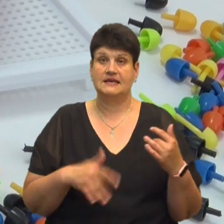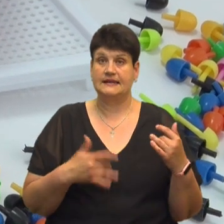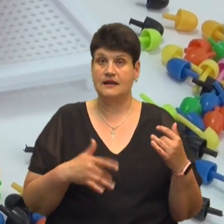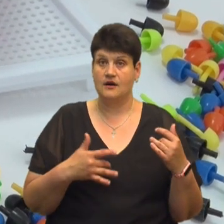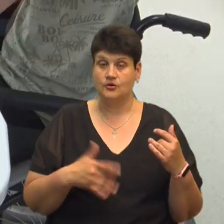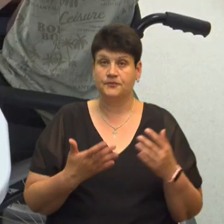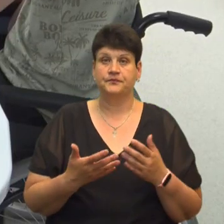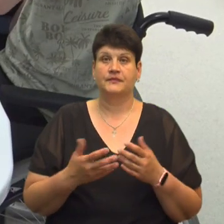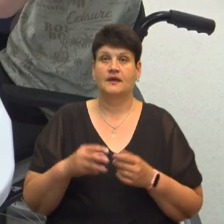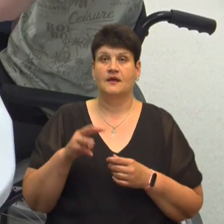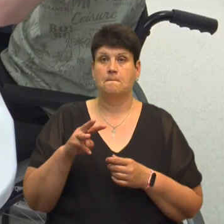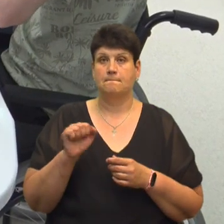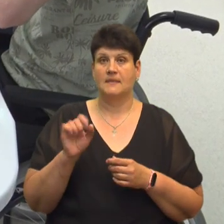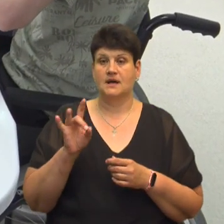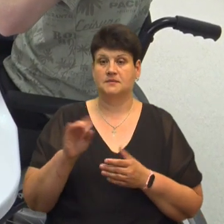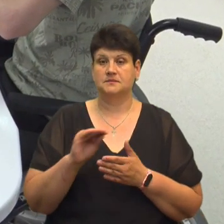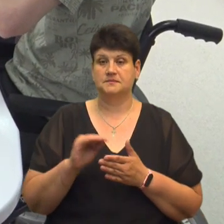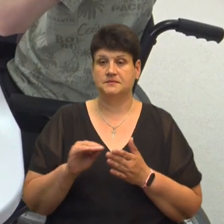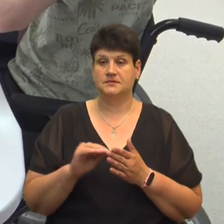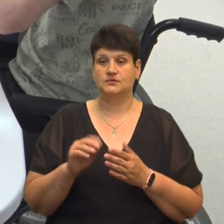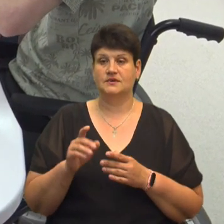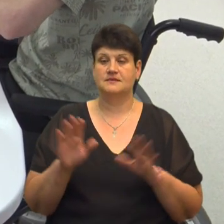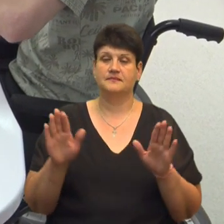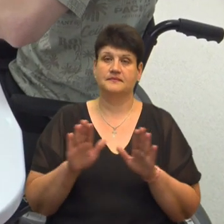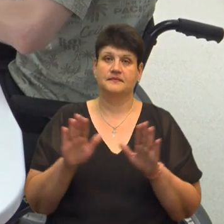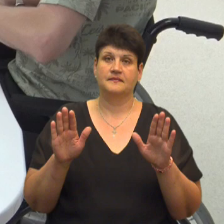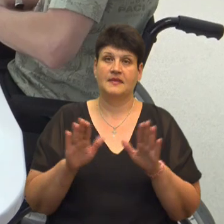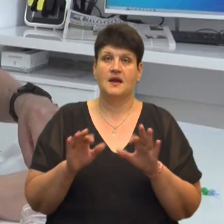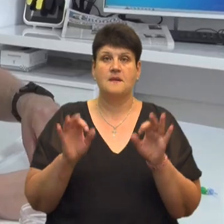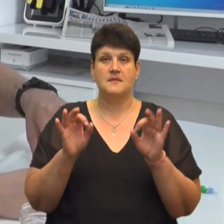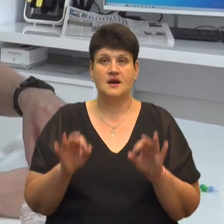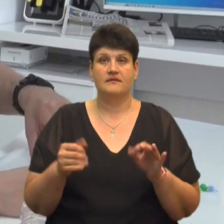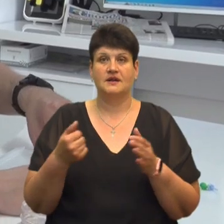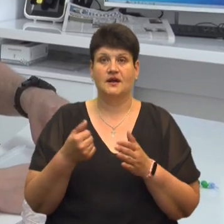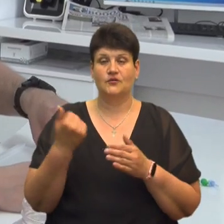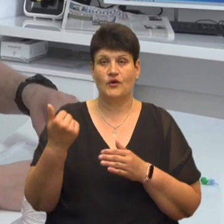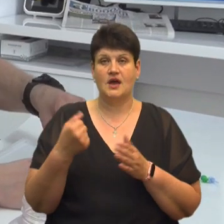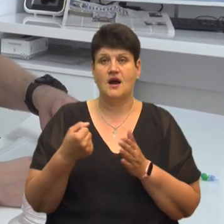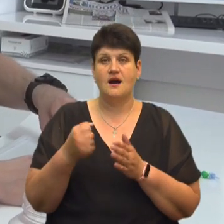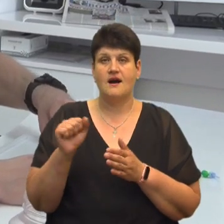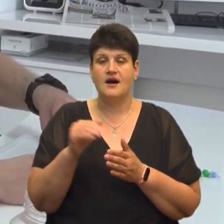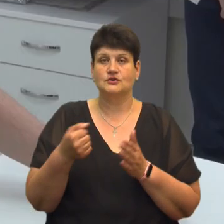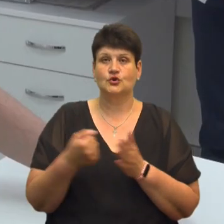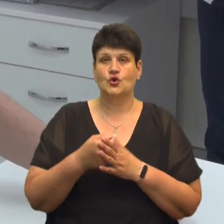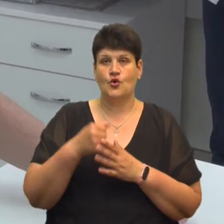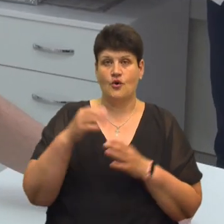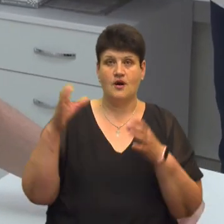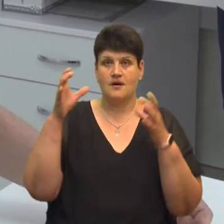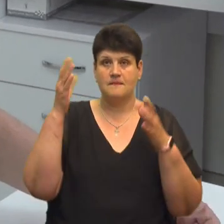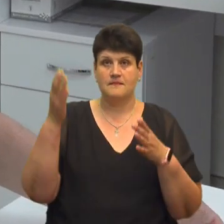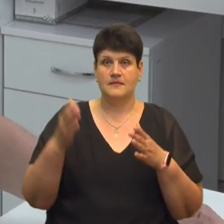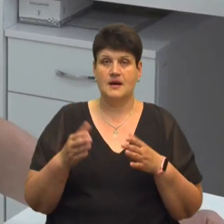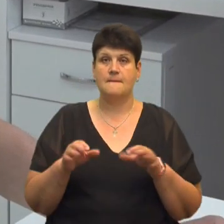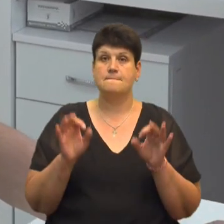мозаїки слово «Мир», чоловік наспівує пісню «А правда твоя аж до хмар». Її написав, коли почалася війна. Правда